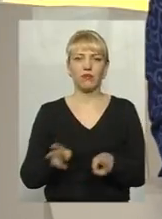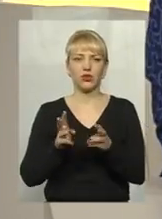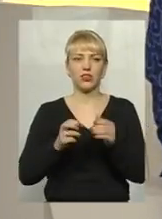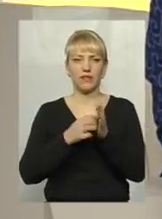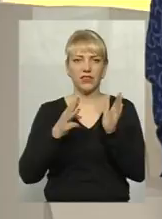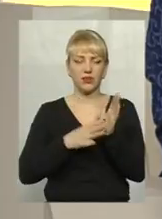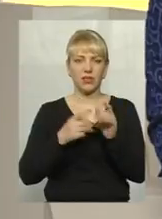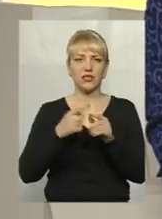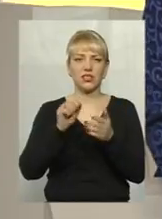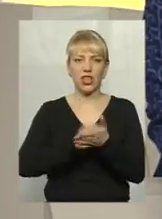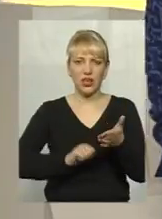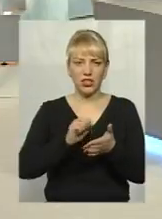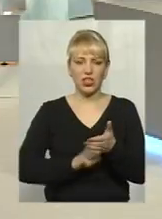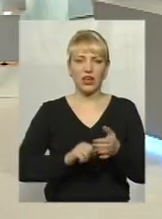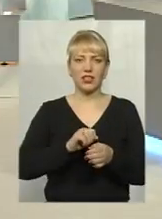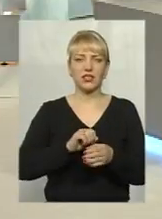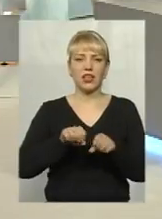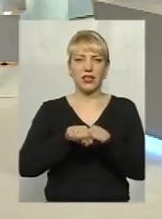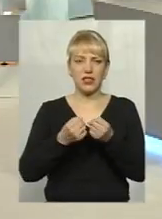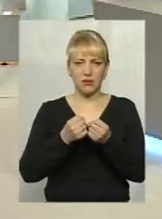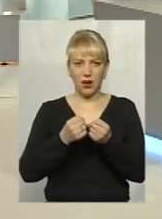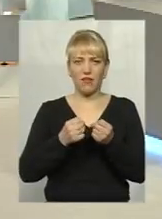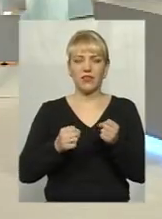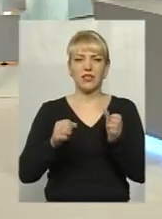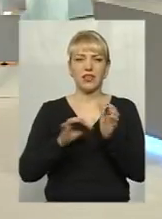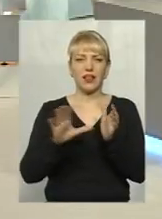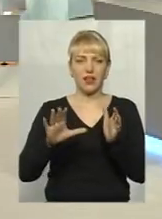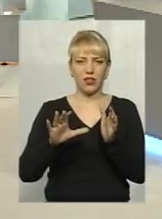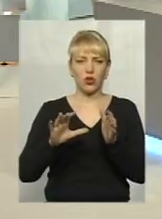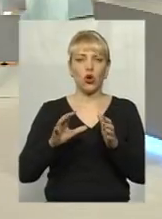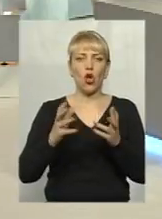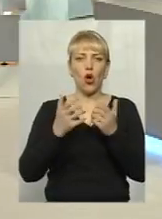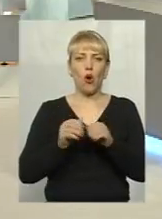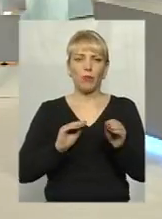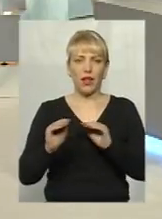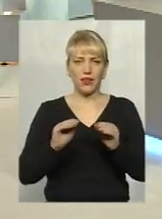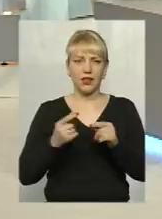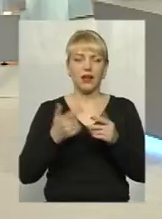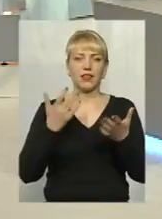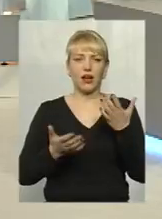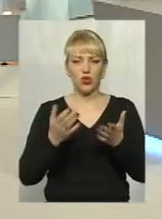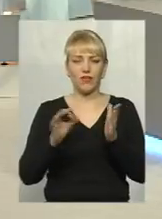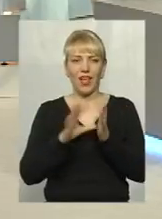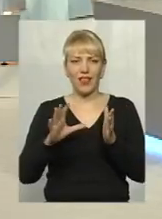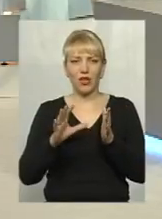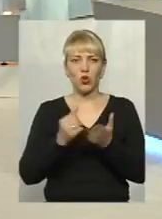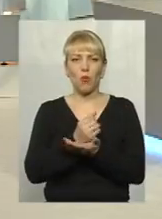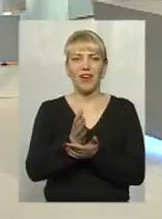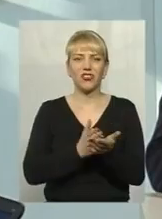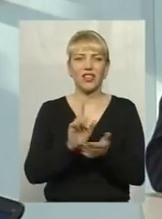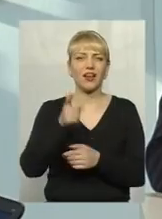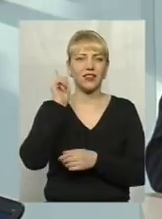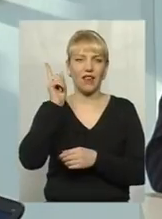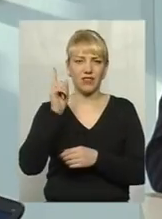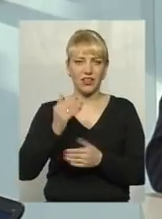17 через несправне електрообладнання. Якщо в електромережу, яка є давньою, яка ще